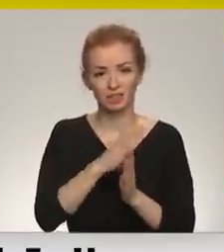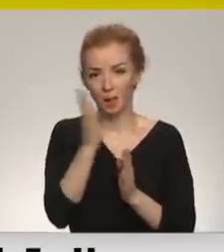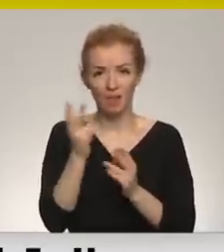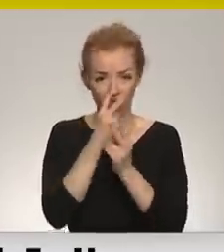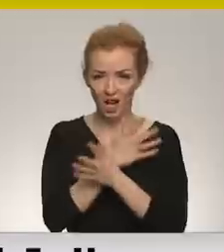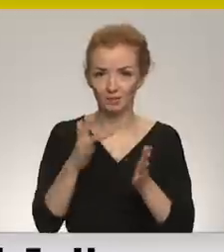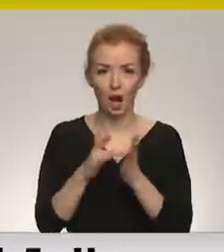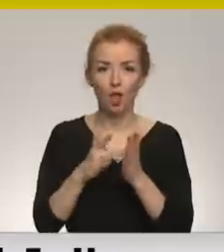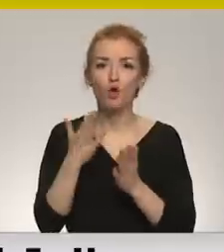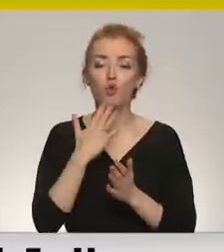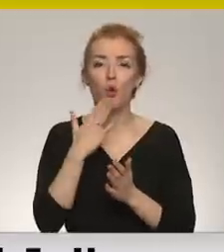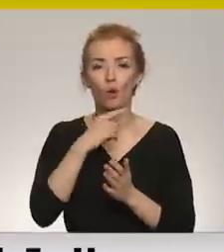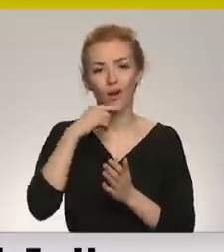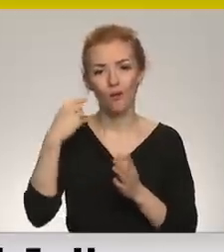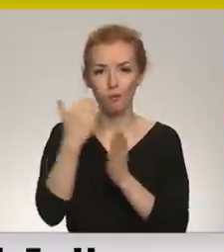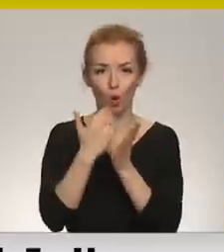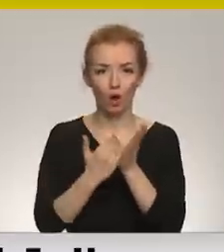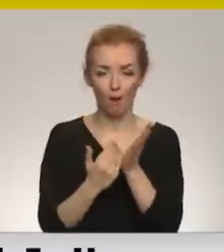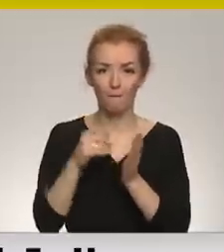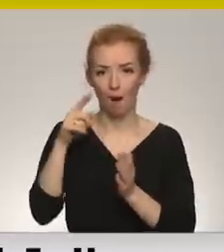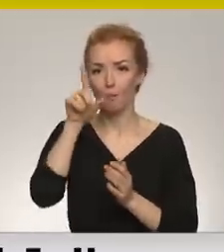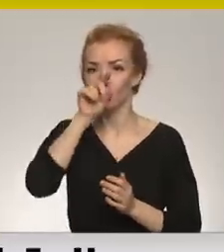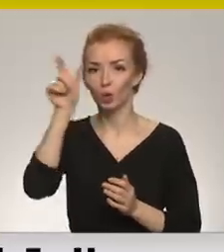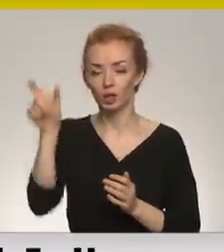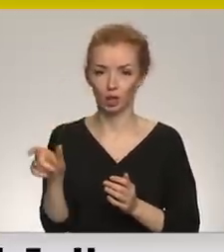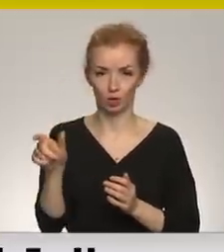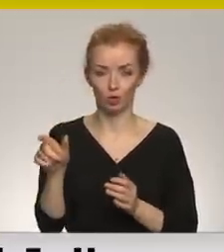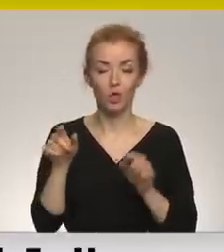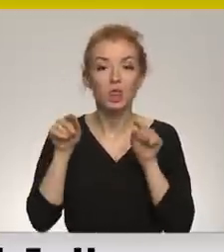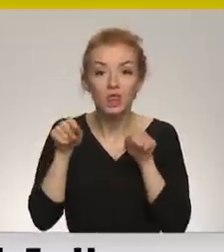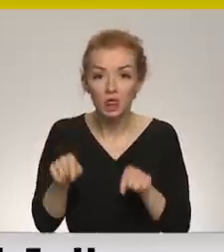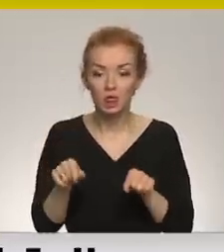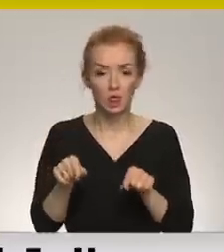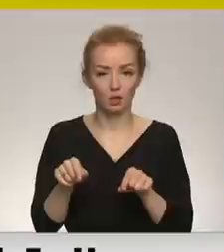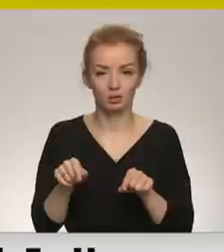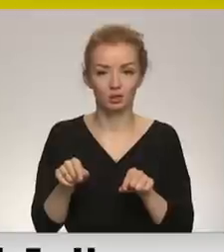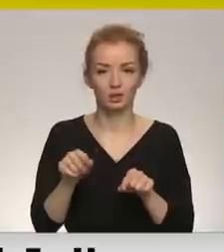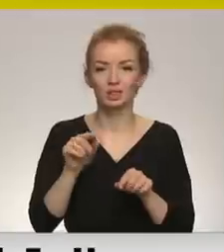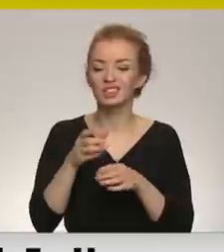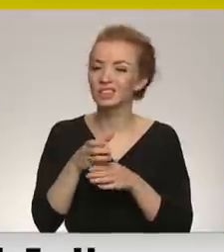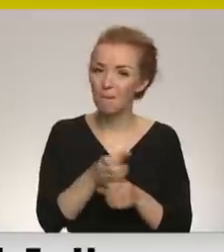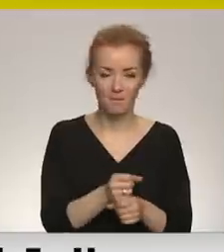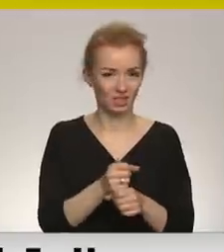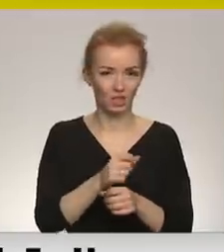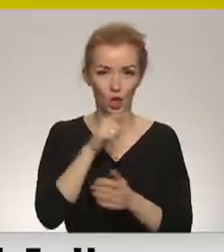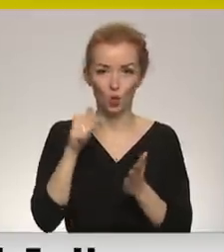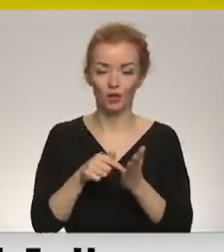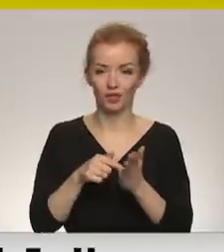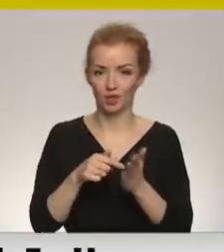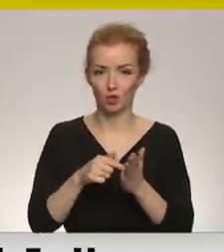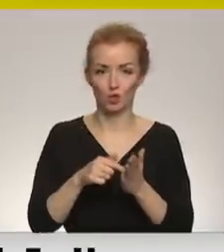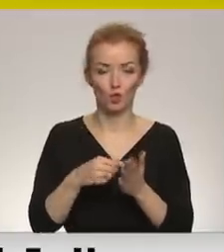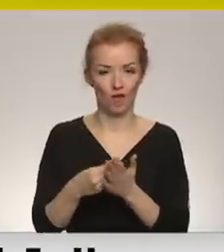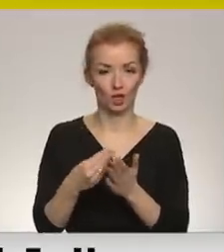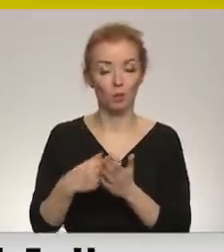Krievijas prezidentu jokojot par kaut ko. Tas šajā ziņā samazina notikuma gravitāciju un